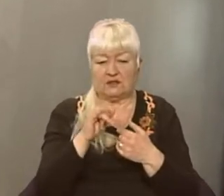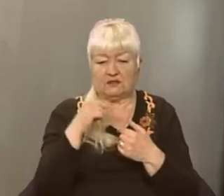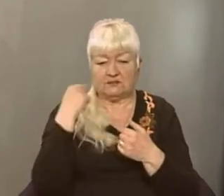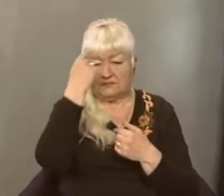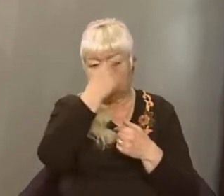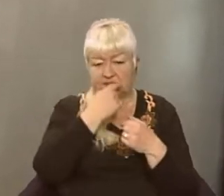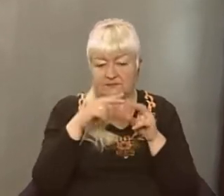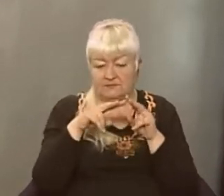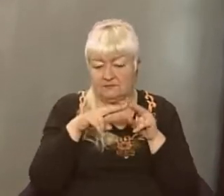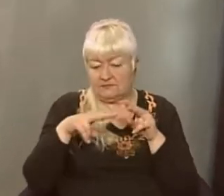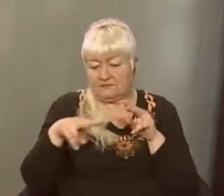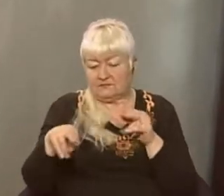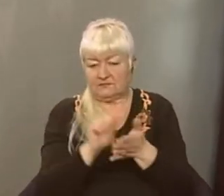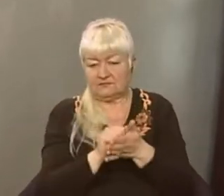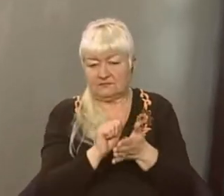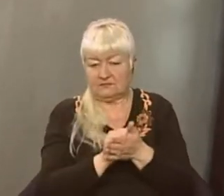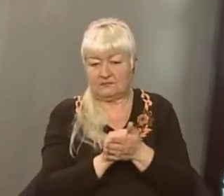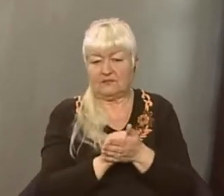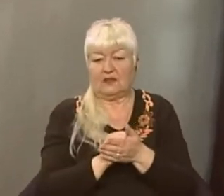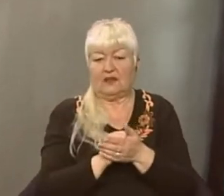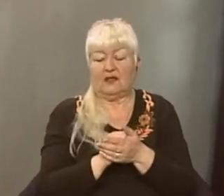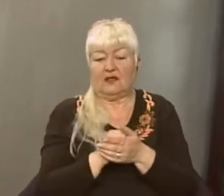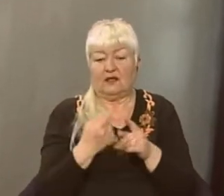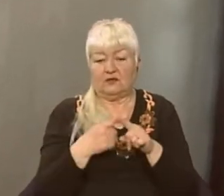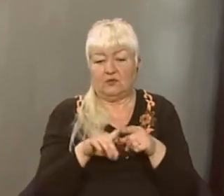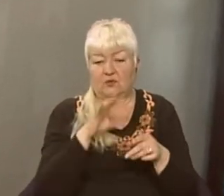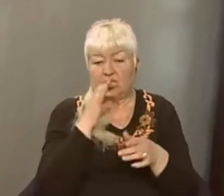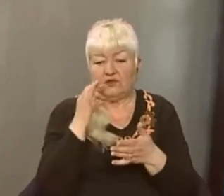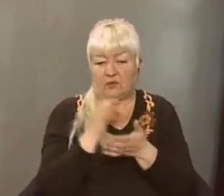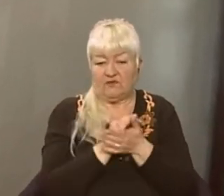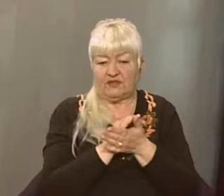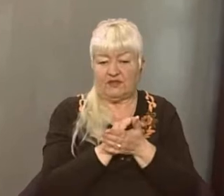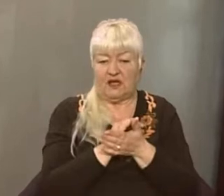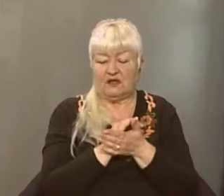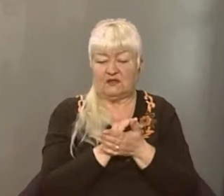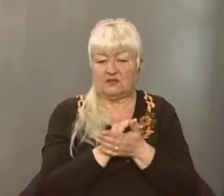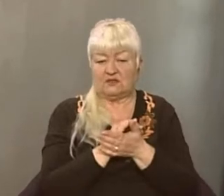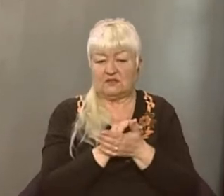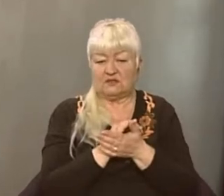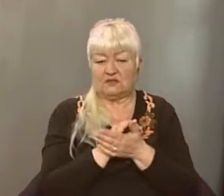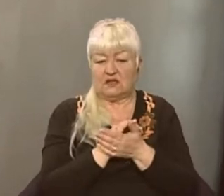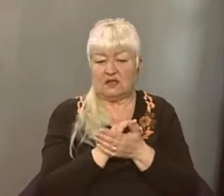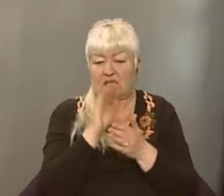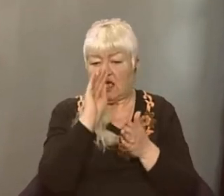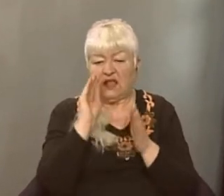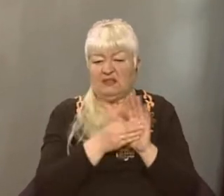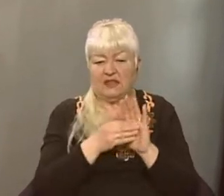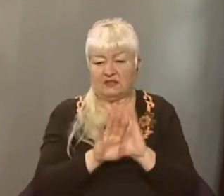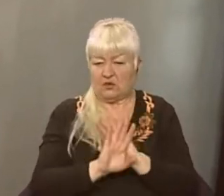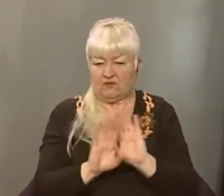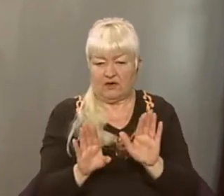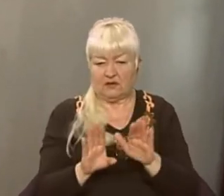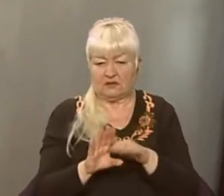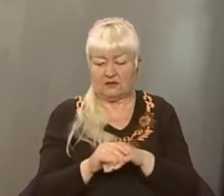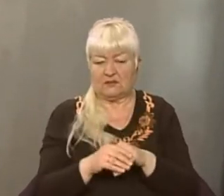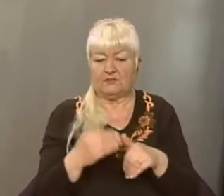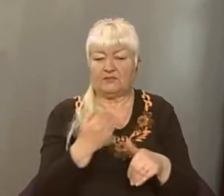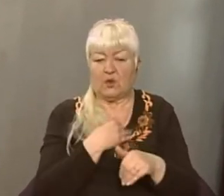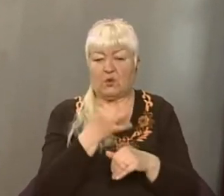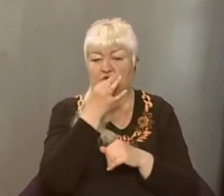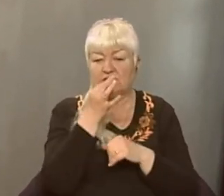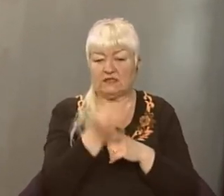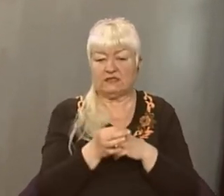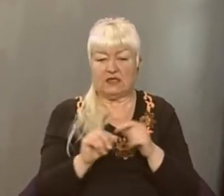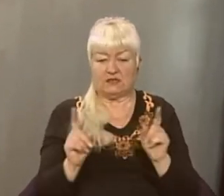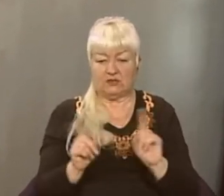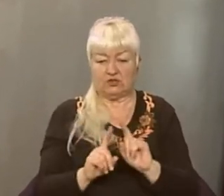їх. І тому ми вважаємо, що від відповідальності їм не сховатися. Хочу